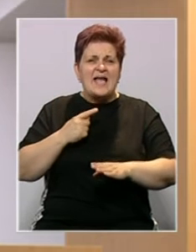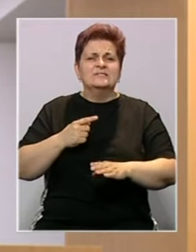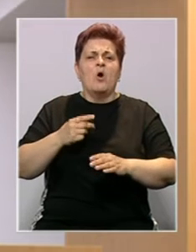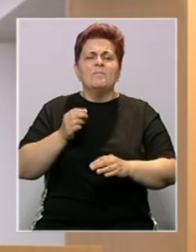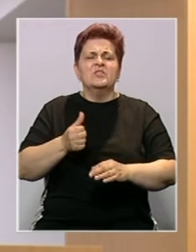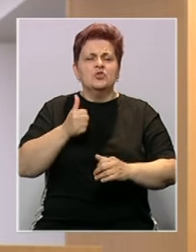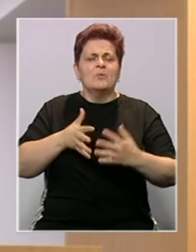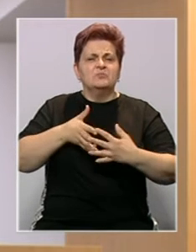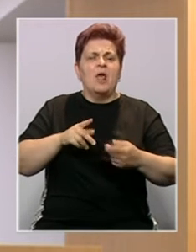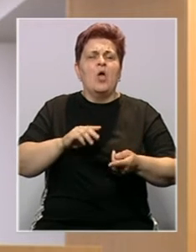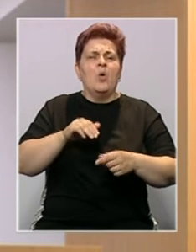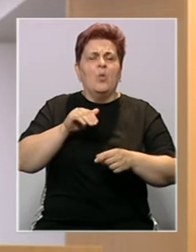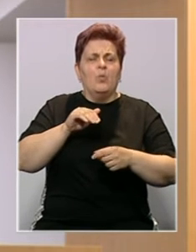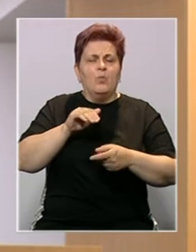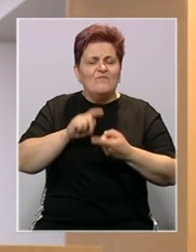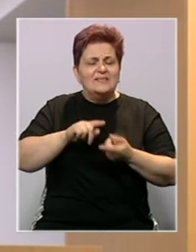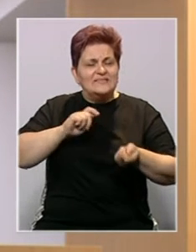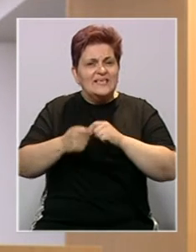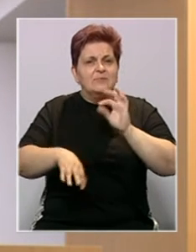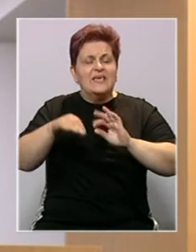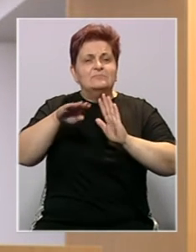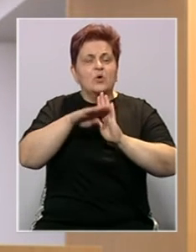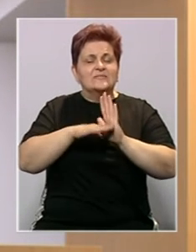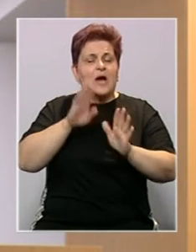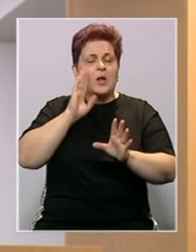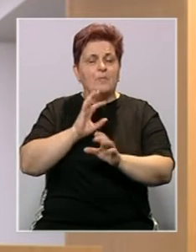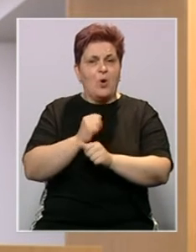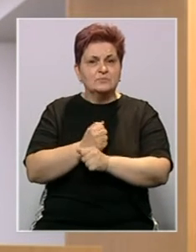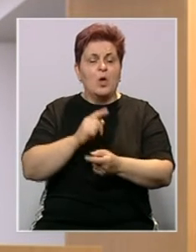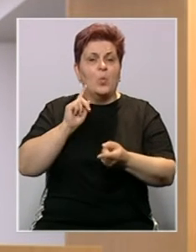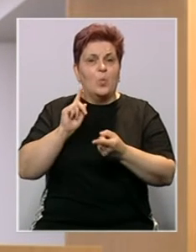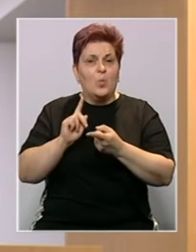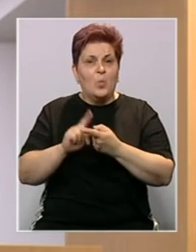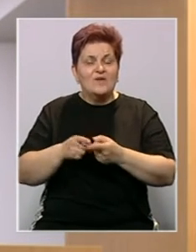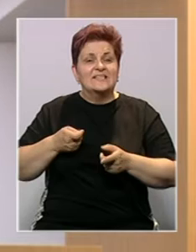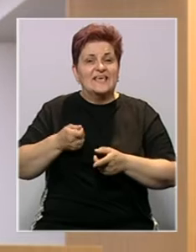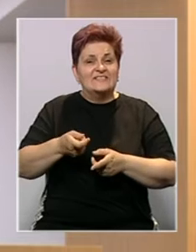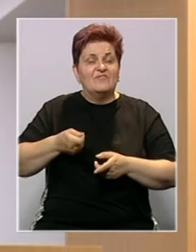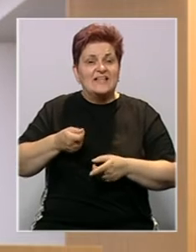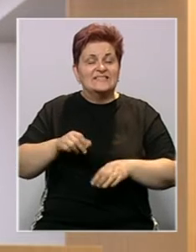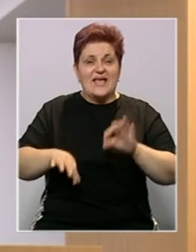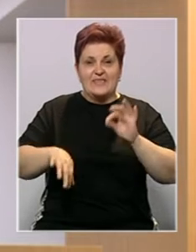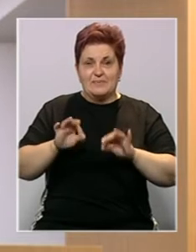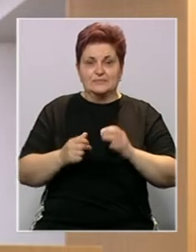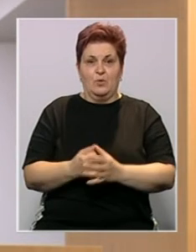surađivali u vezi sa izmenama izbornog zakona Bosne i Hercegovine u vezi sa finansiranjem izbora.